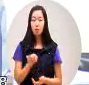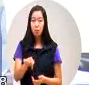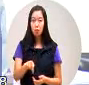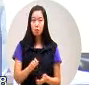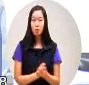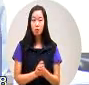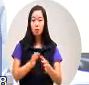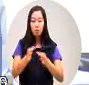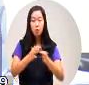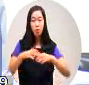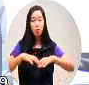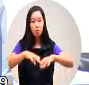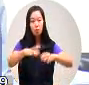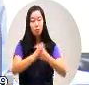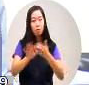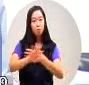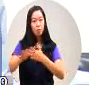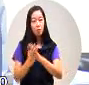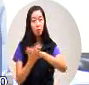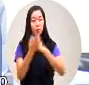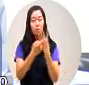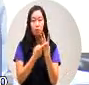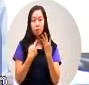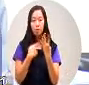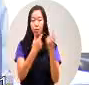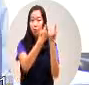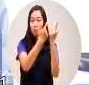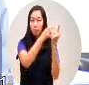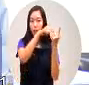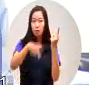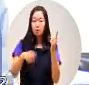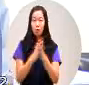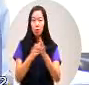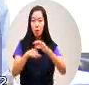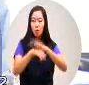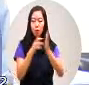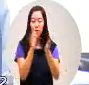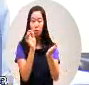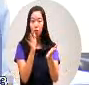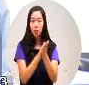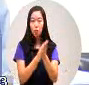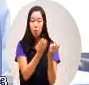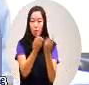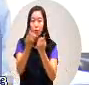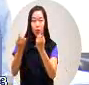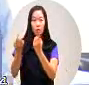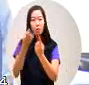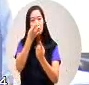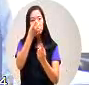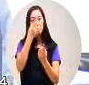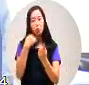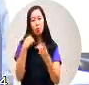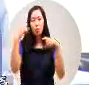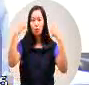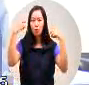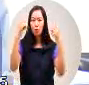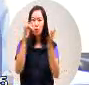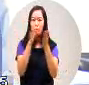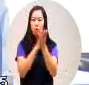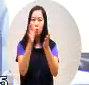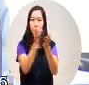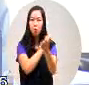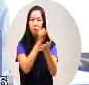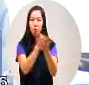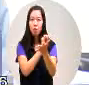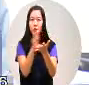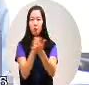商店街其他的产业从台北要竞标或者是因为我看厂厂得标的就是